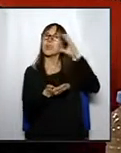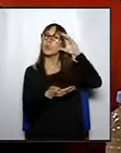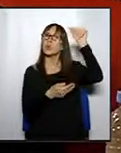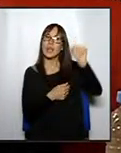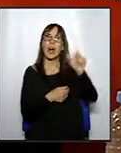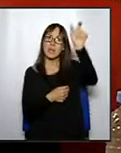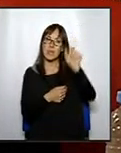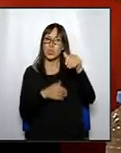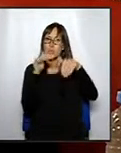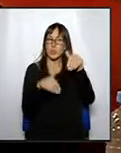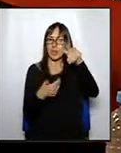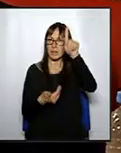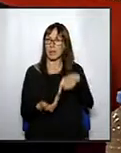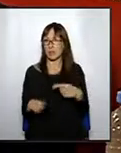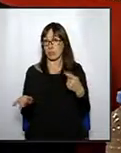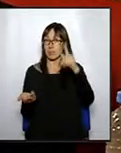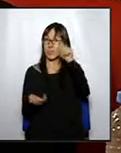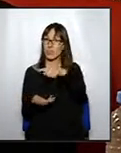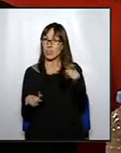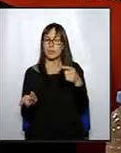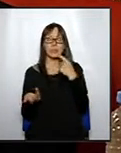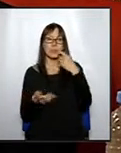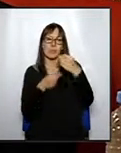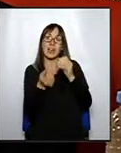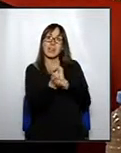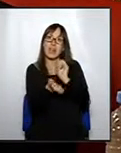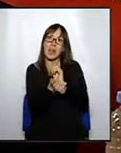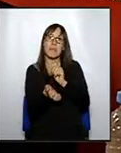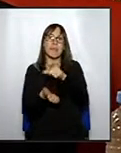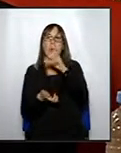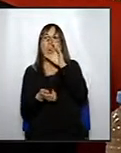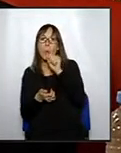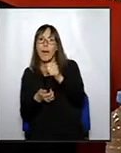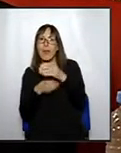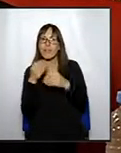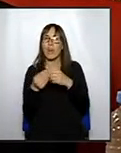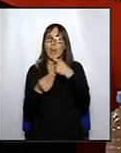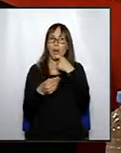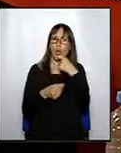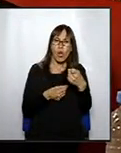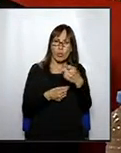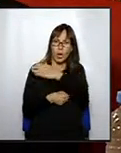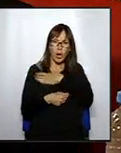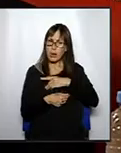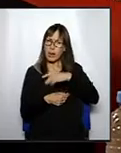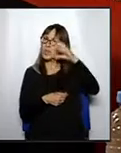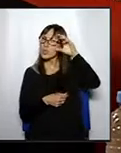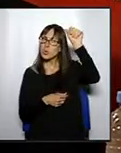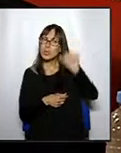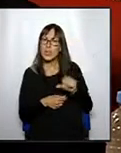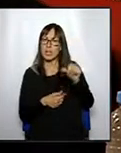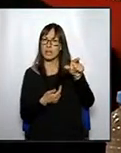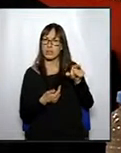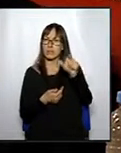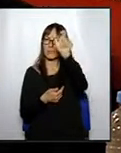cap determinació. Esperem que no sigui l'equip de govern qui s'oposi a voler escoltar l'opinió dels ciutadans i ciutadanes de la